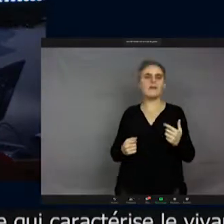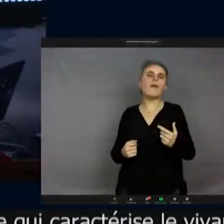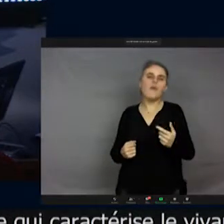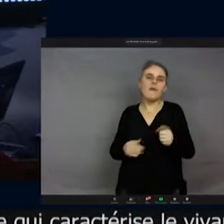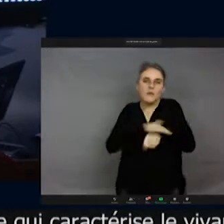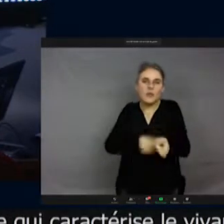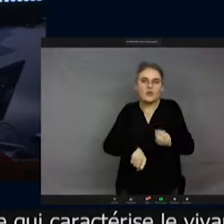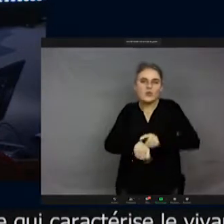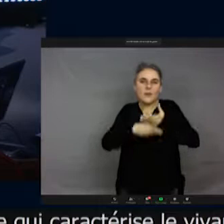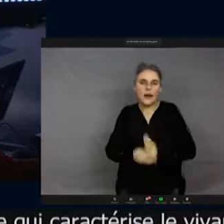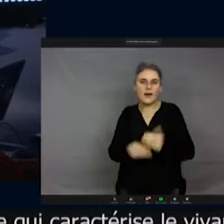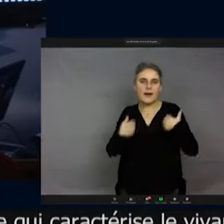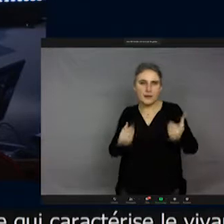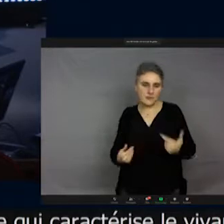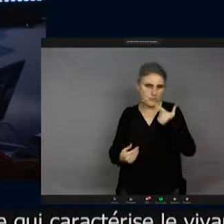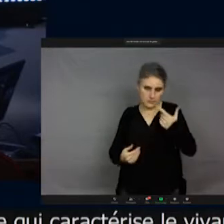genre de l'inné.